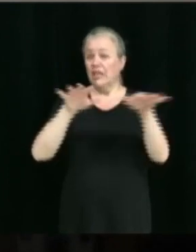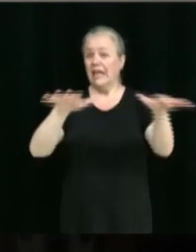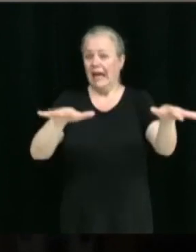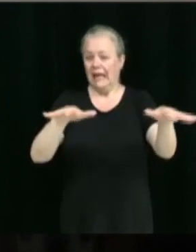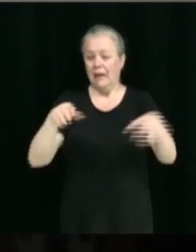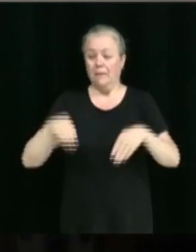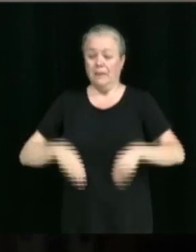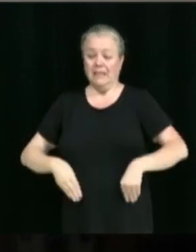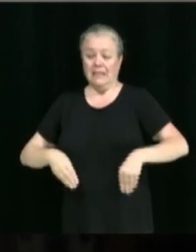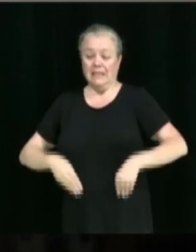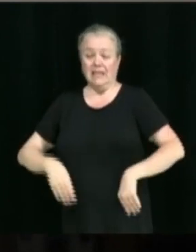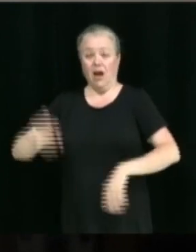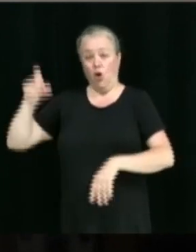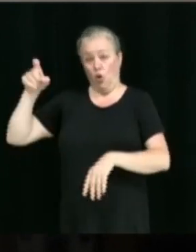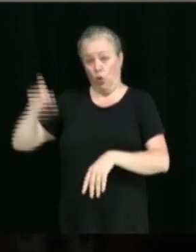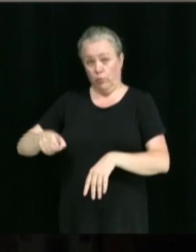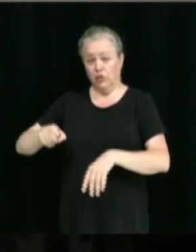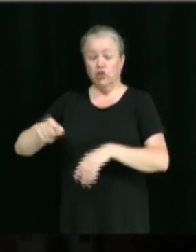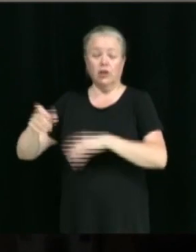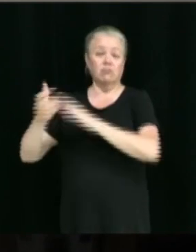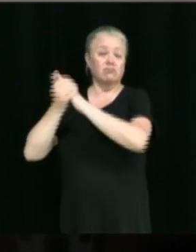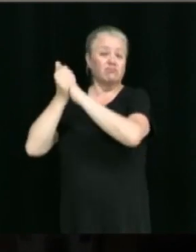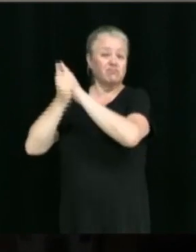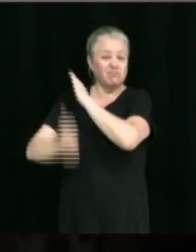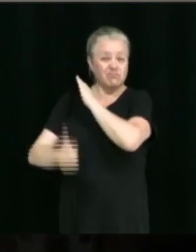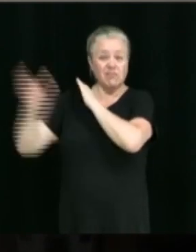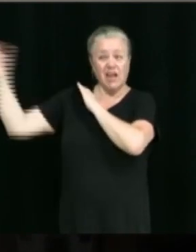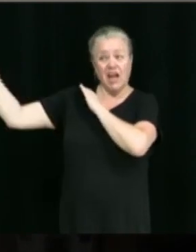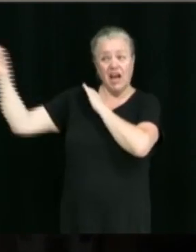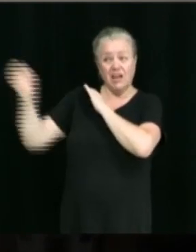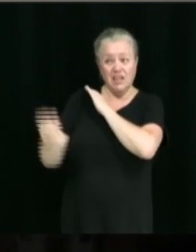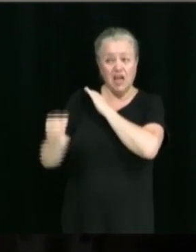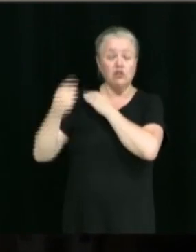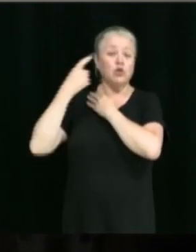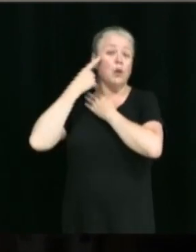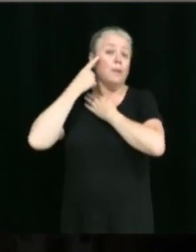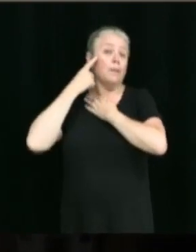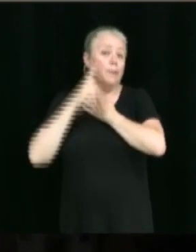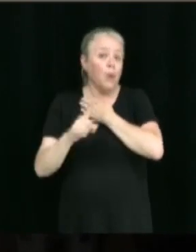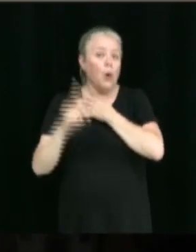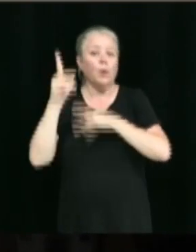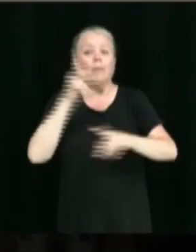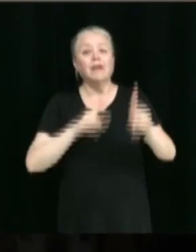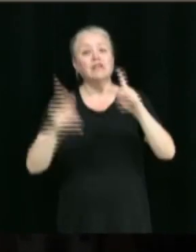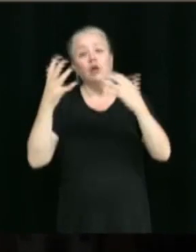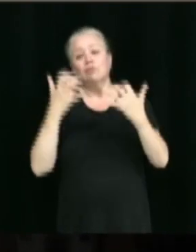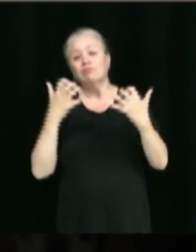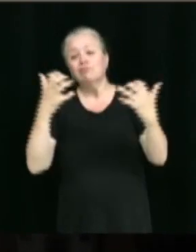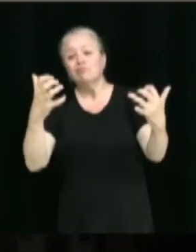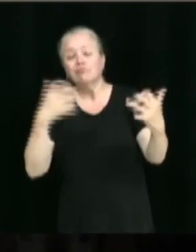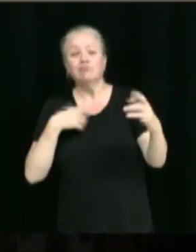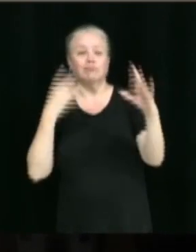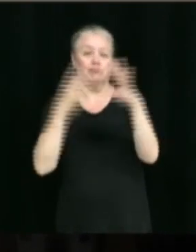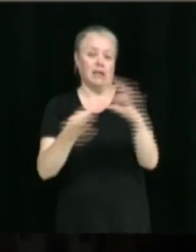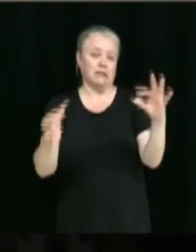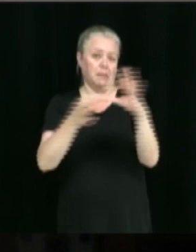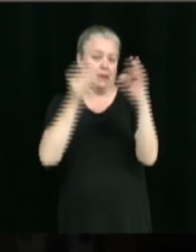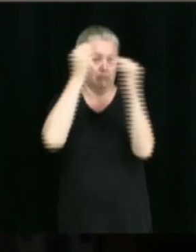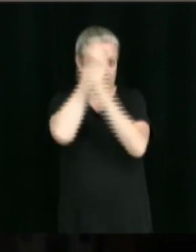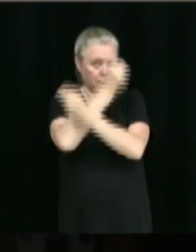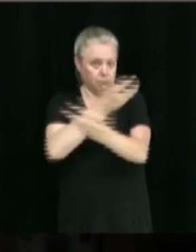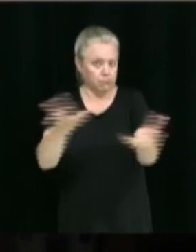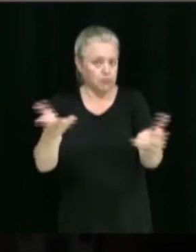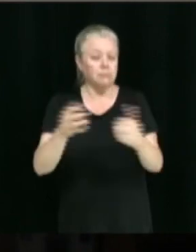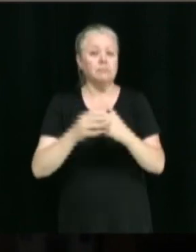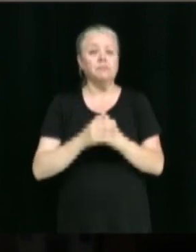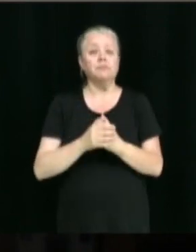pour expliquer certains éléments aux personnes qui vont être dans la salle, qui vont aller s'informer. Lors d'un BAPE générique, il